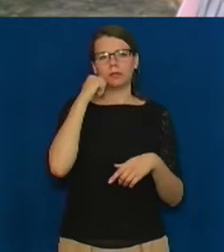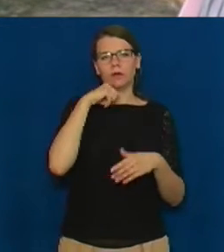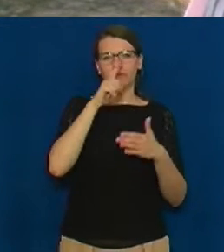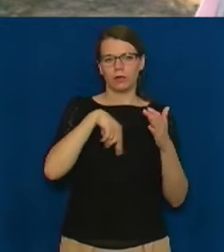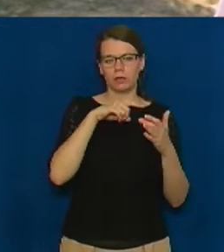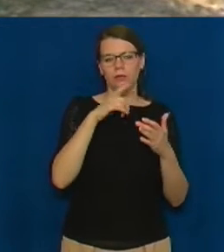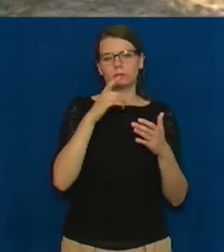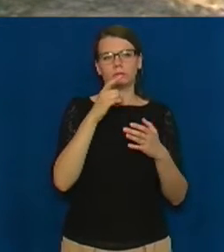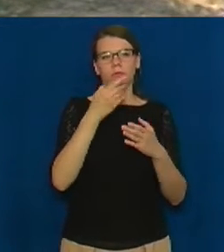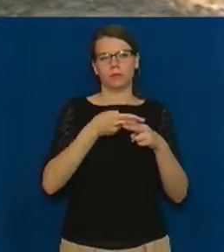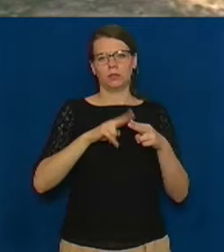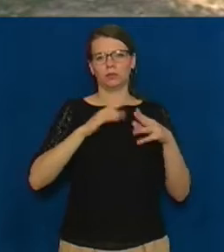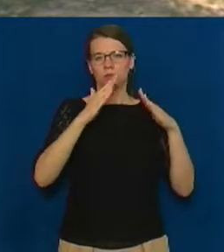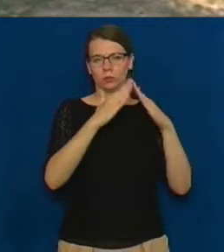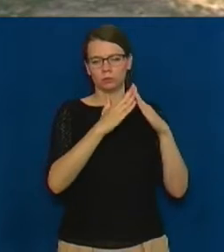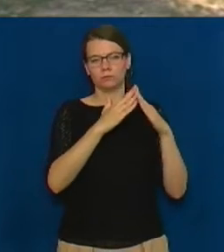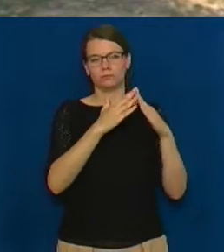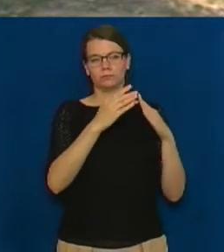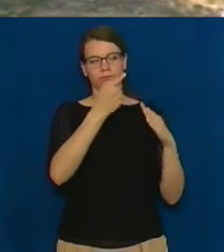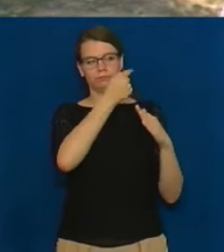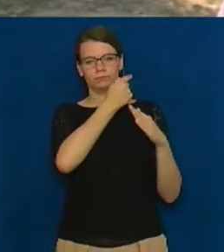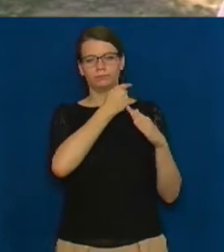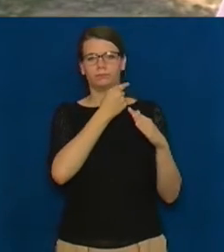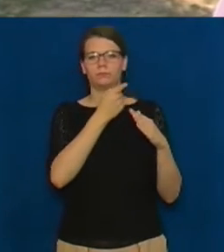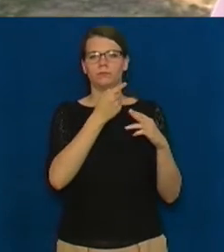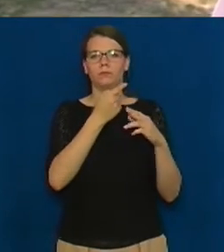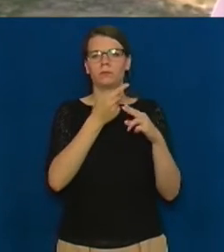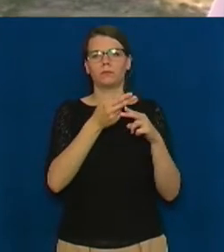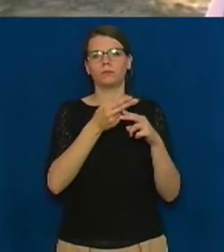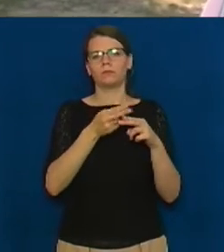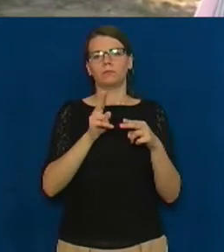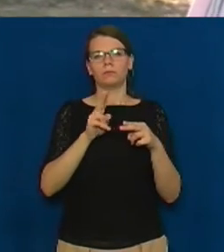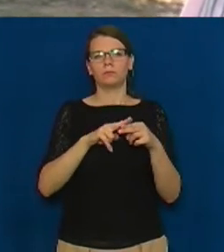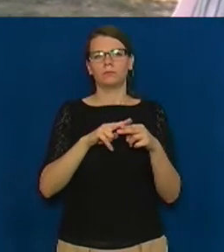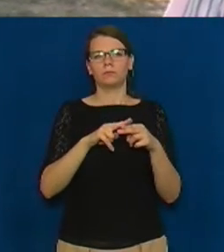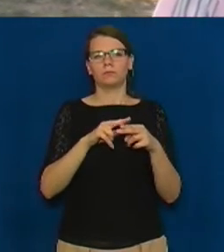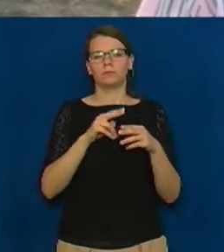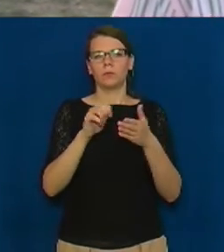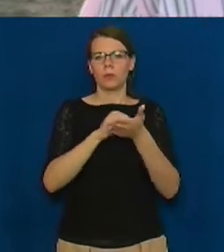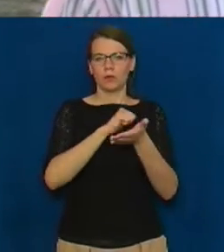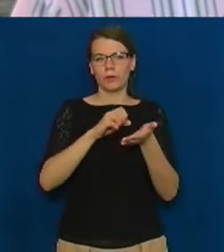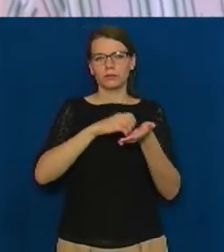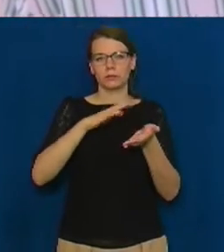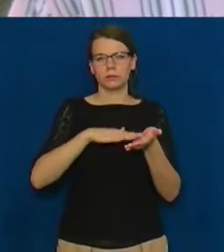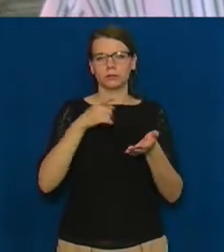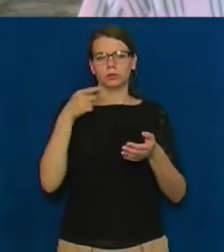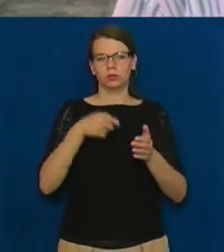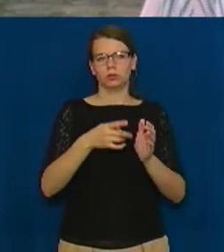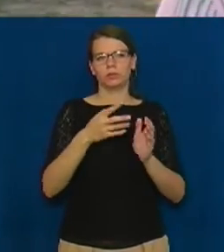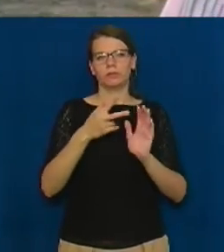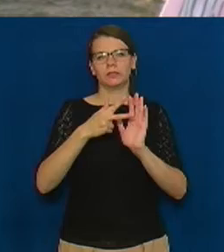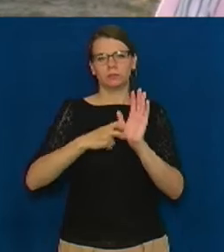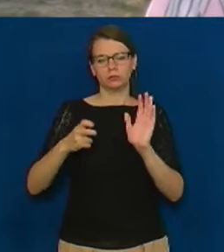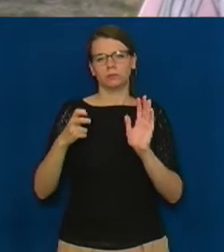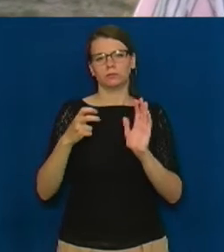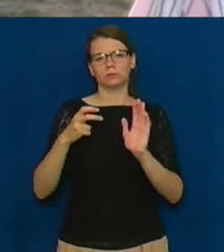яка знаходиться за моєю спином, це будівля, вклюючи із документів, це 1870 років, вона була дерев'яною